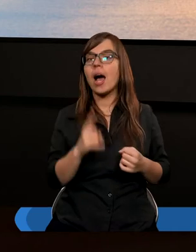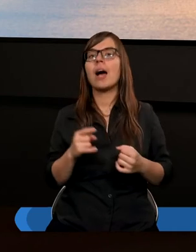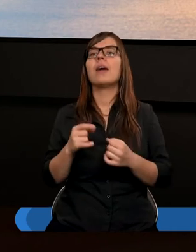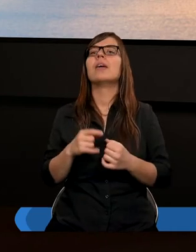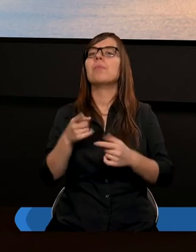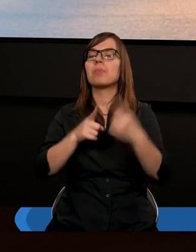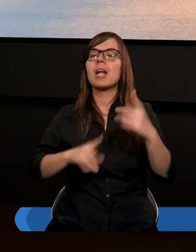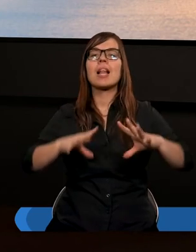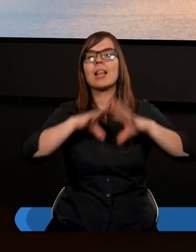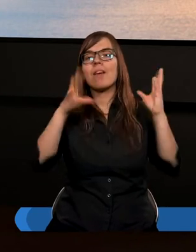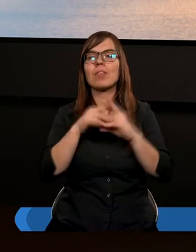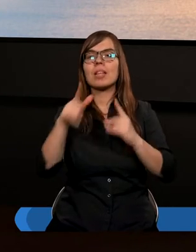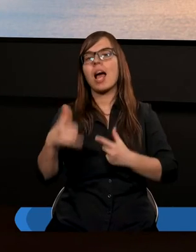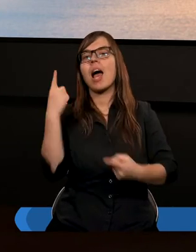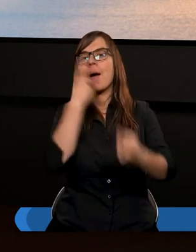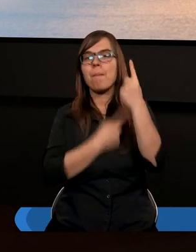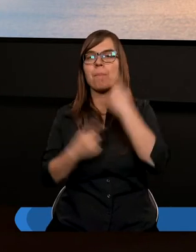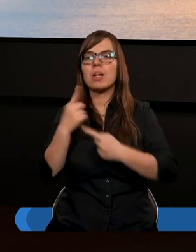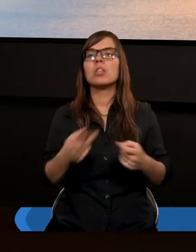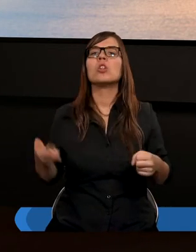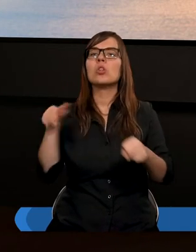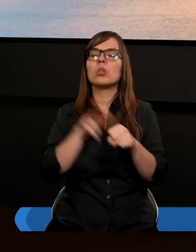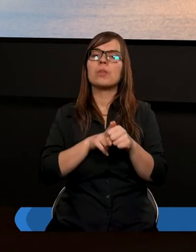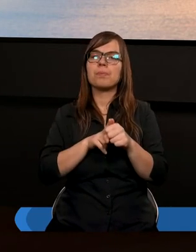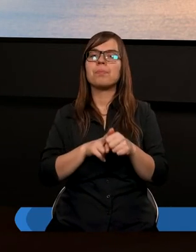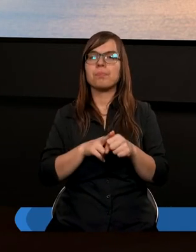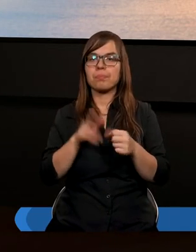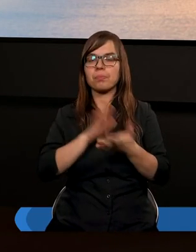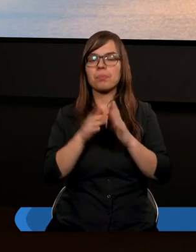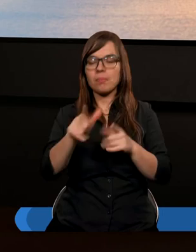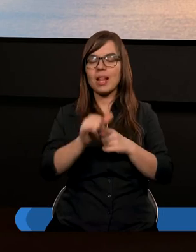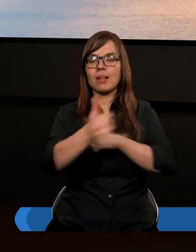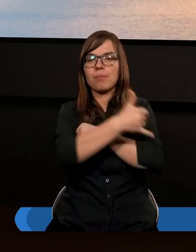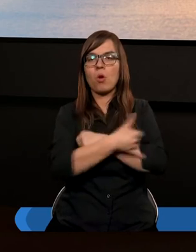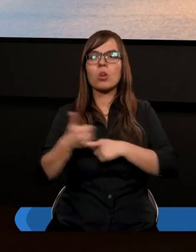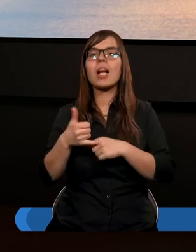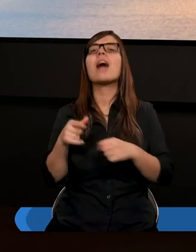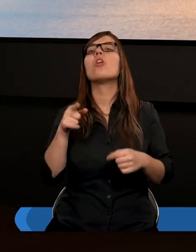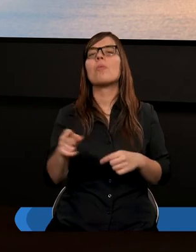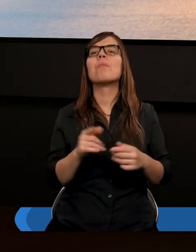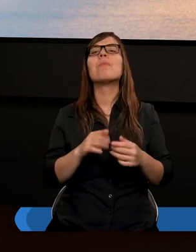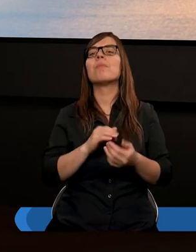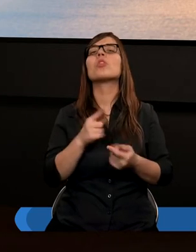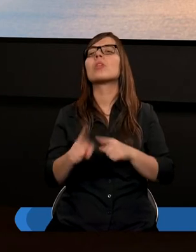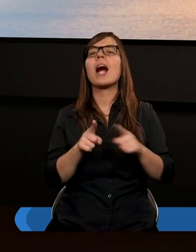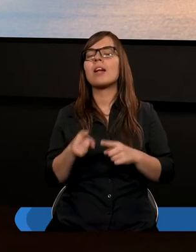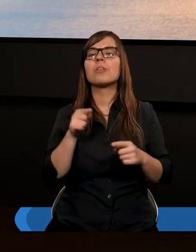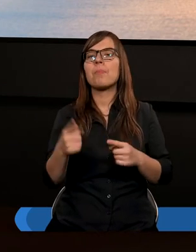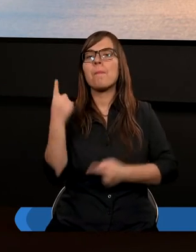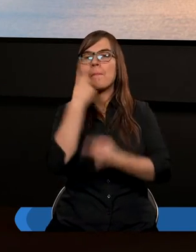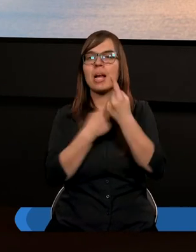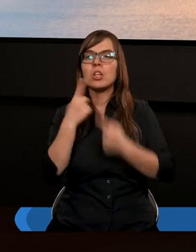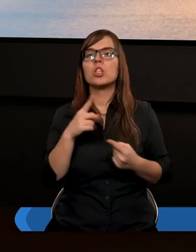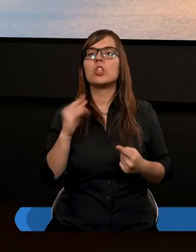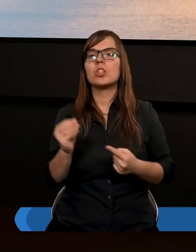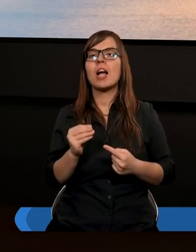przede wszystkim ta myśl która jest podkreślona a mianowicie myśl że